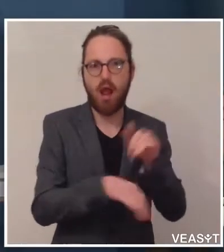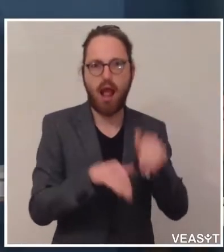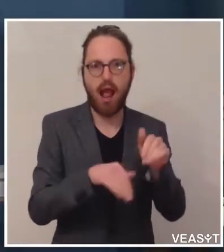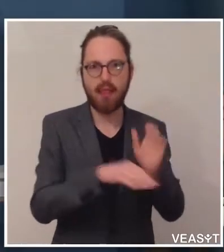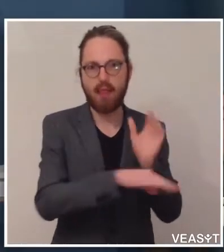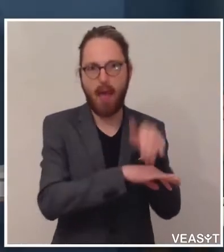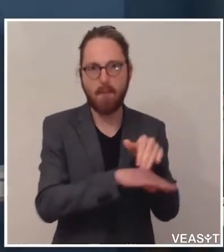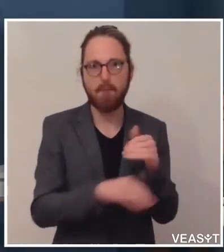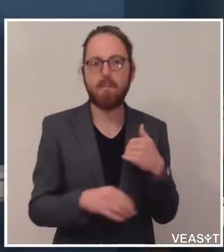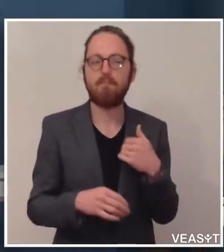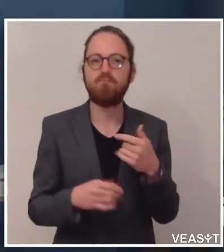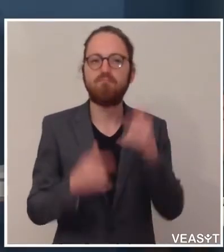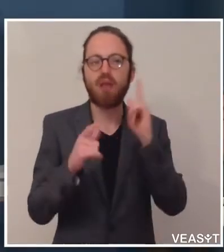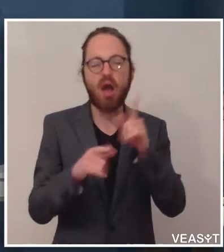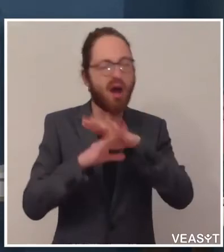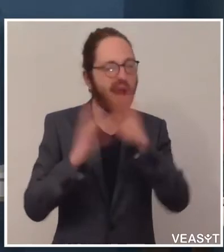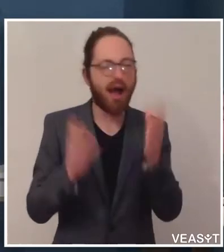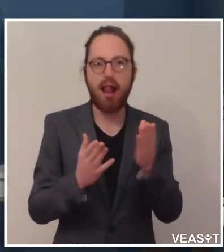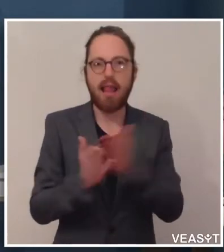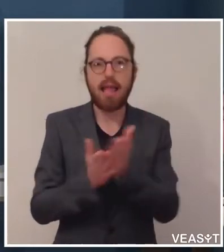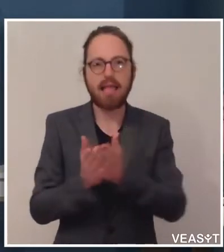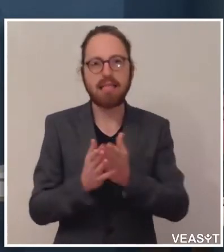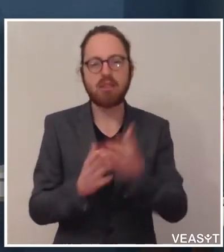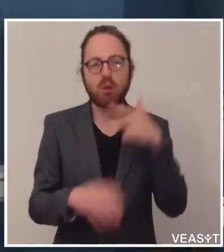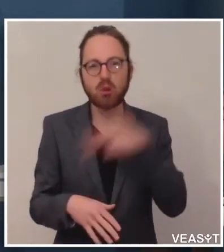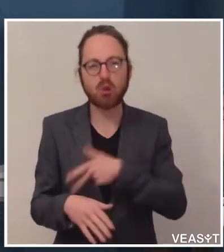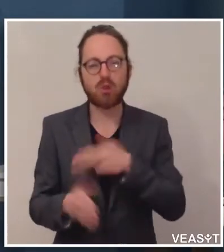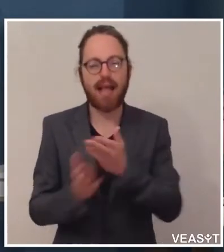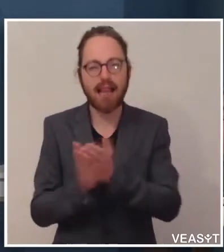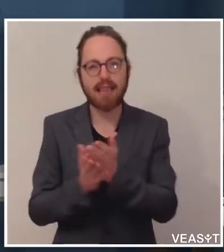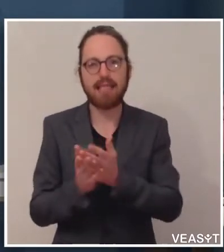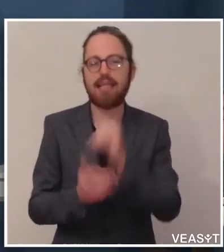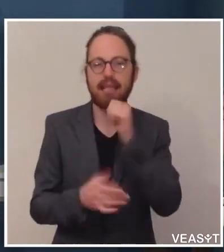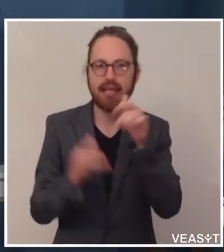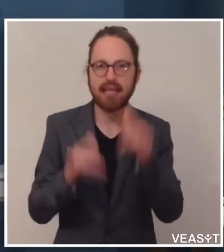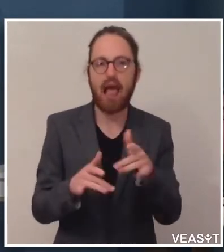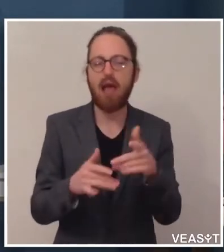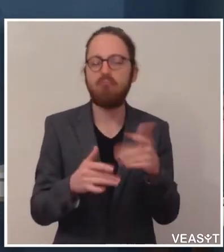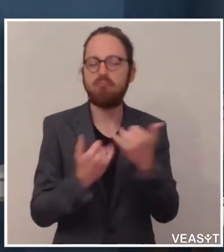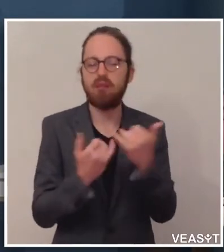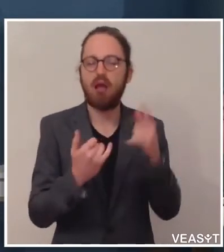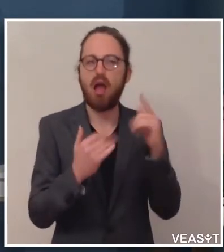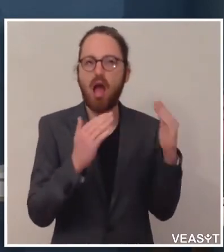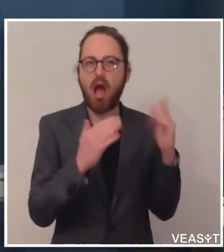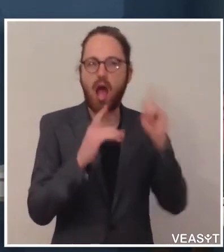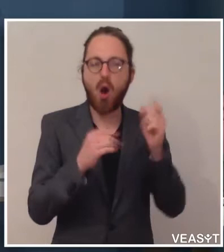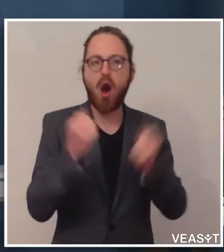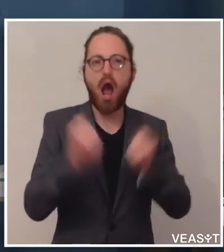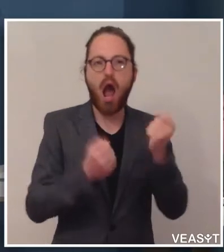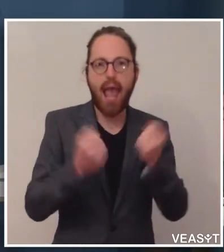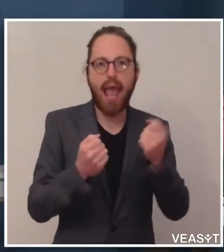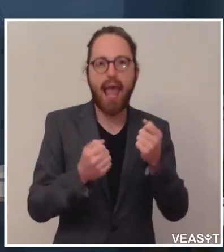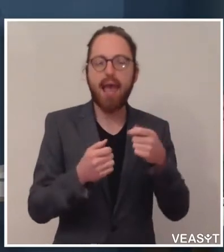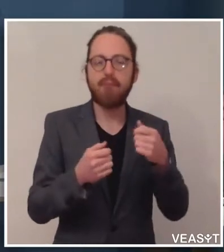Dienste, das Sozialdienste, die derzeit nicht sind. Also der Hauspflegedienst ist aktiv, das Essen auf Rädern ist aktiv, aber